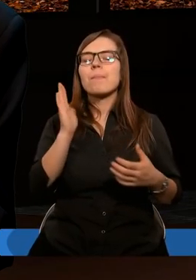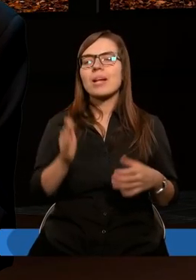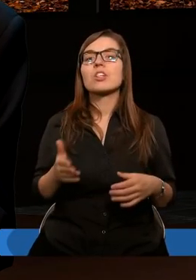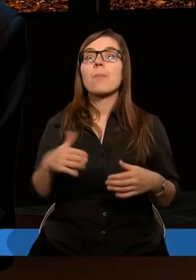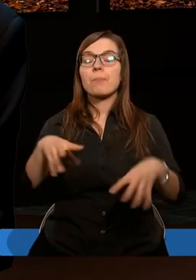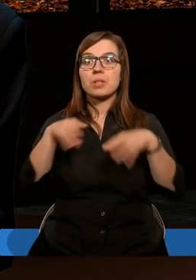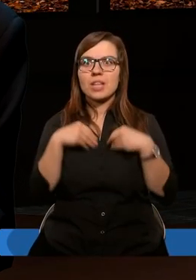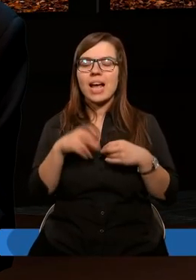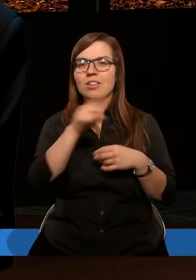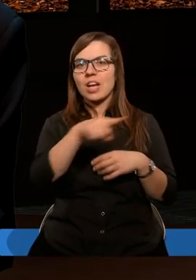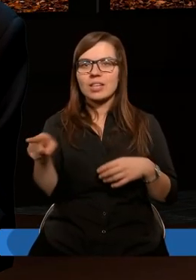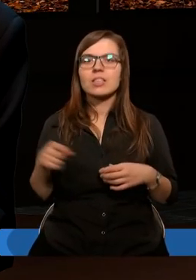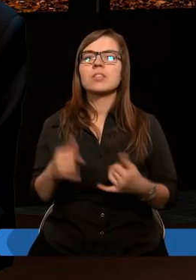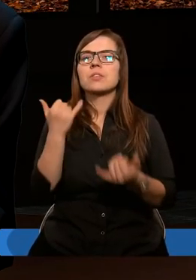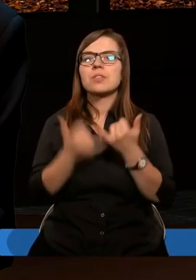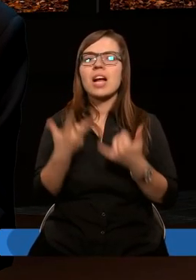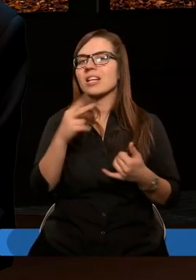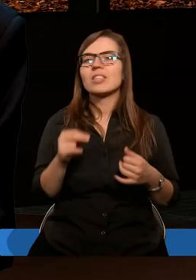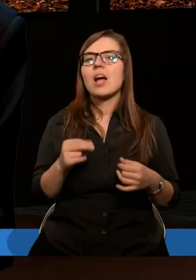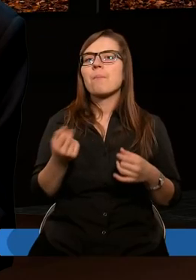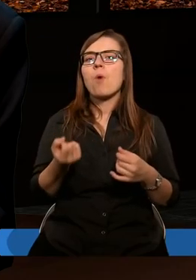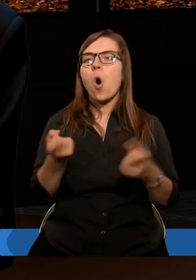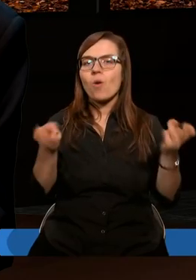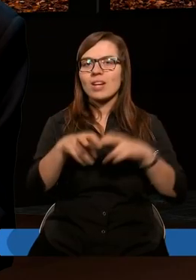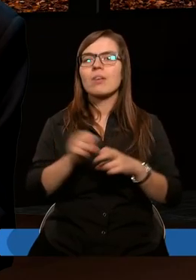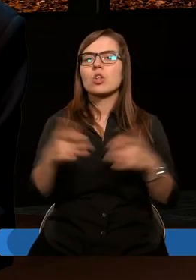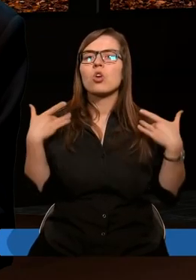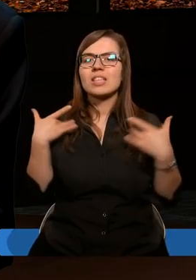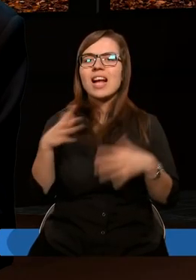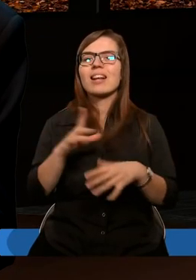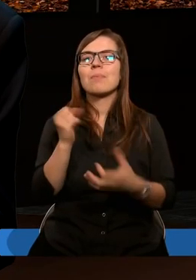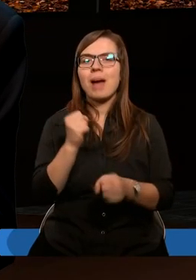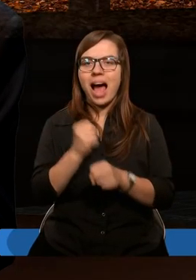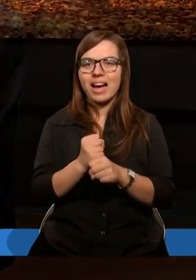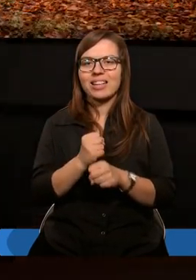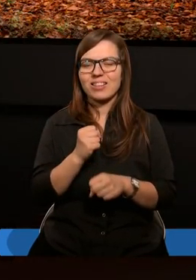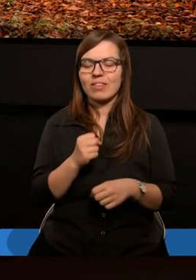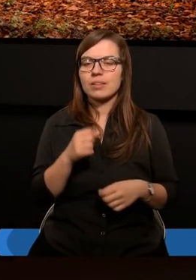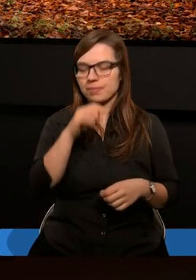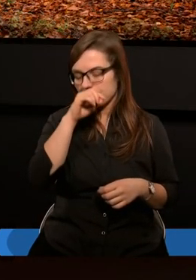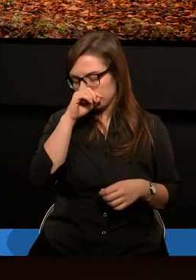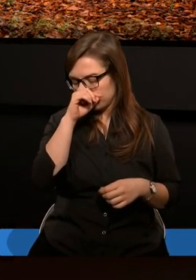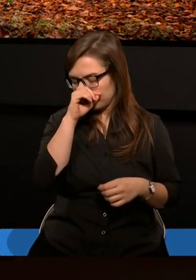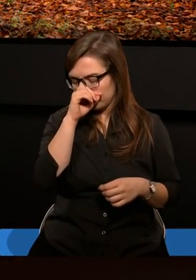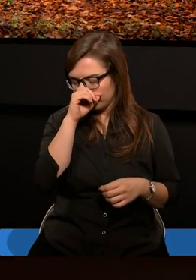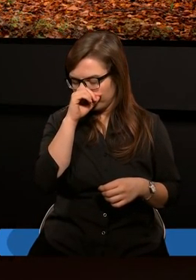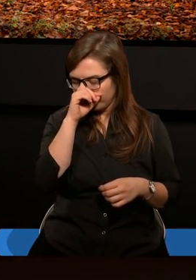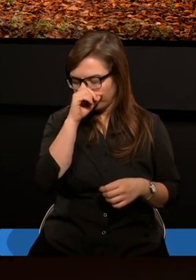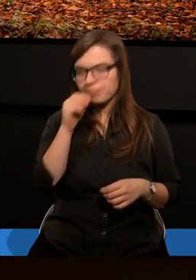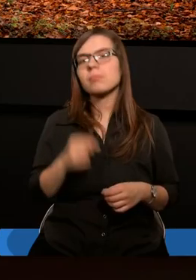będzie przyjęcie ich, jeśli nie powstaniem do życia zmartwych? Popatrzcie,